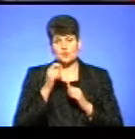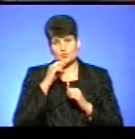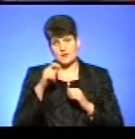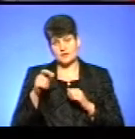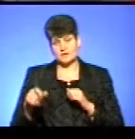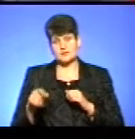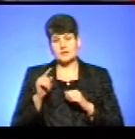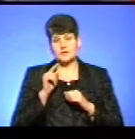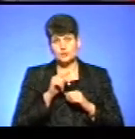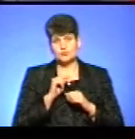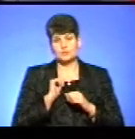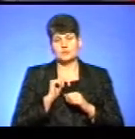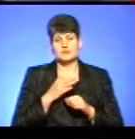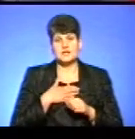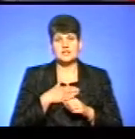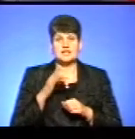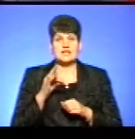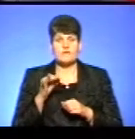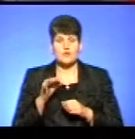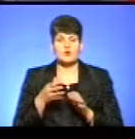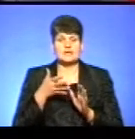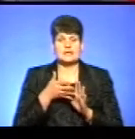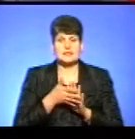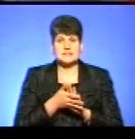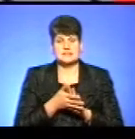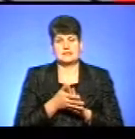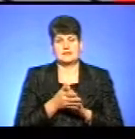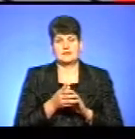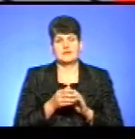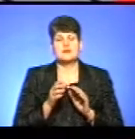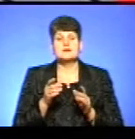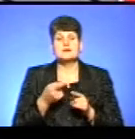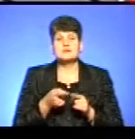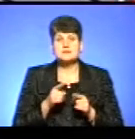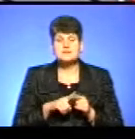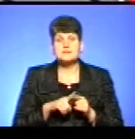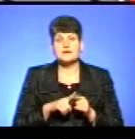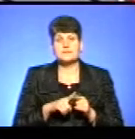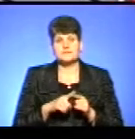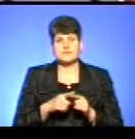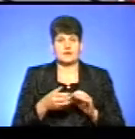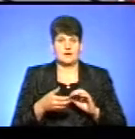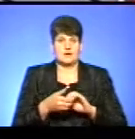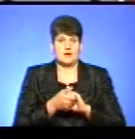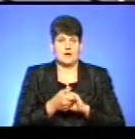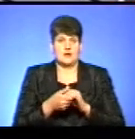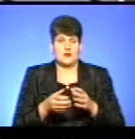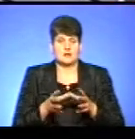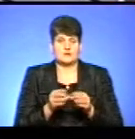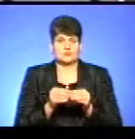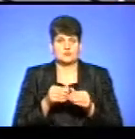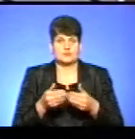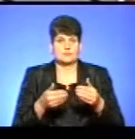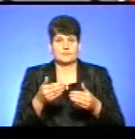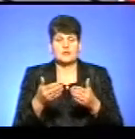тому тут і наша євроінтеграційна, євроатлантична інтеграція, вони просто йдуть рука в руку, нога в ногу, і ми